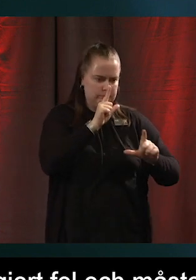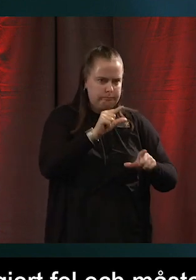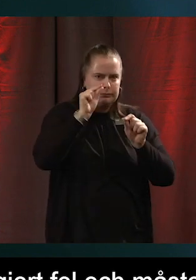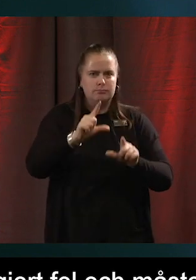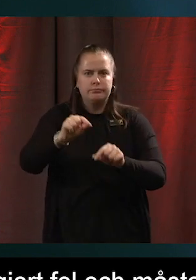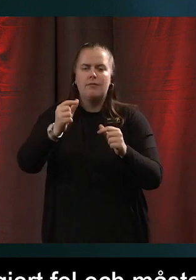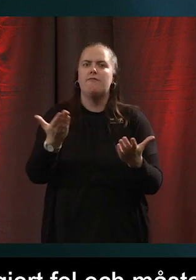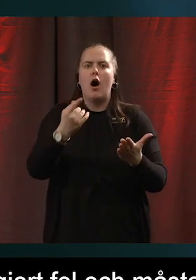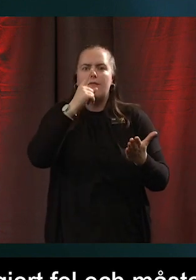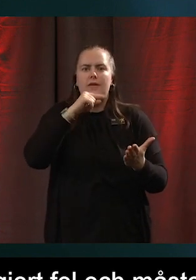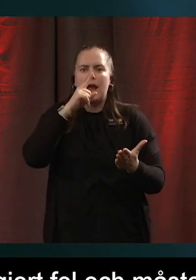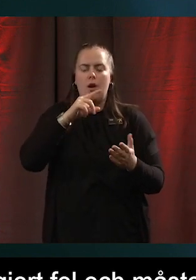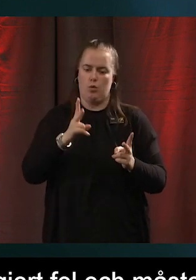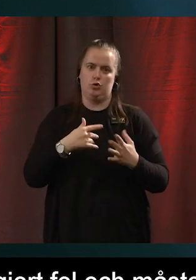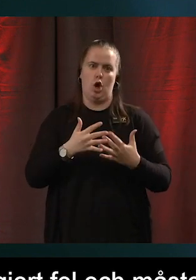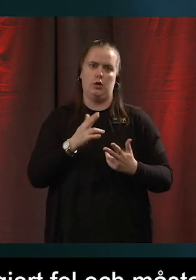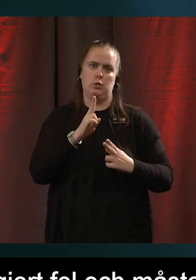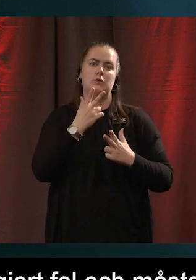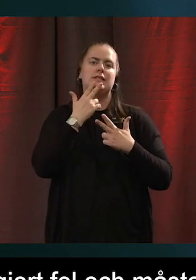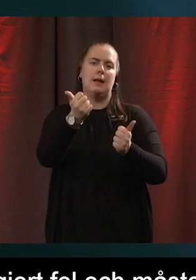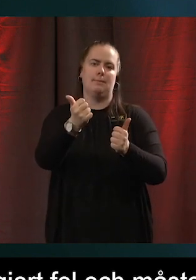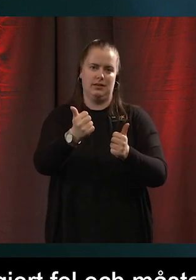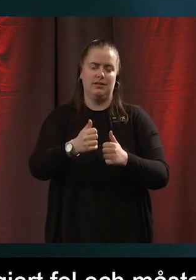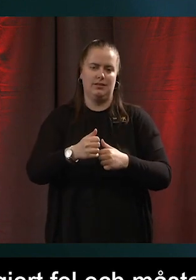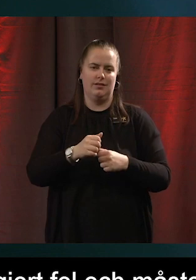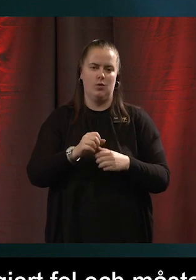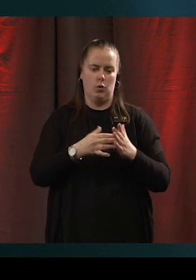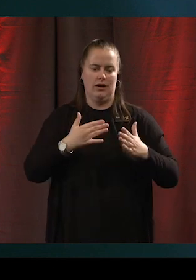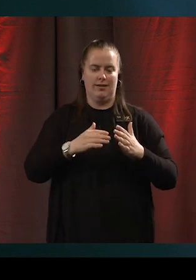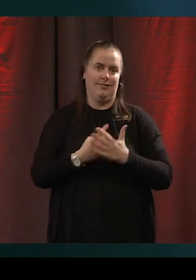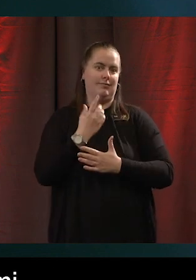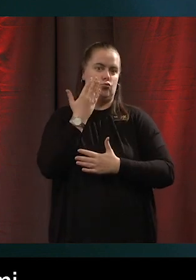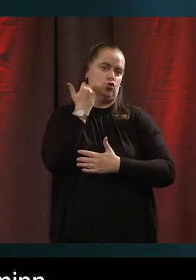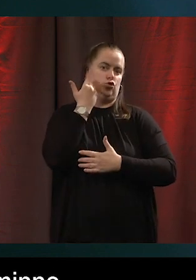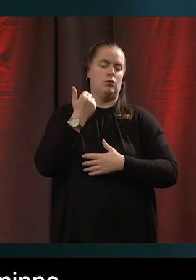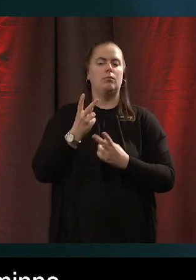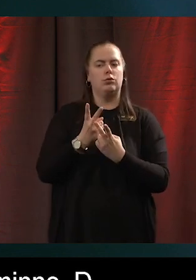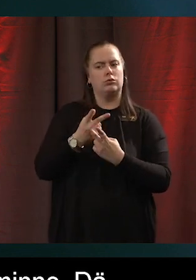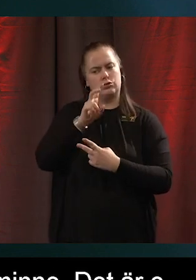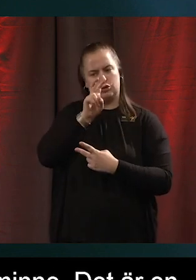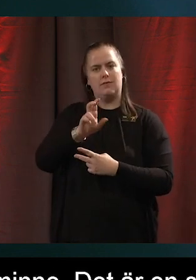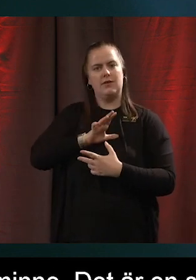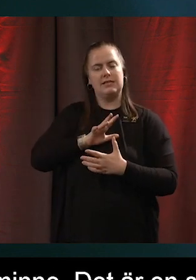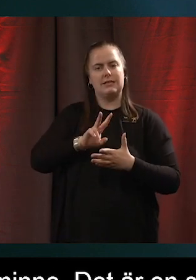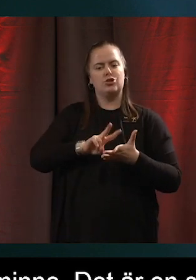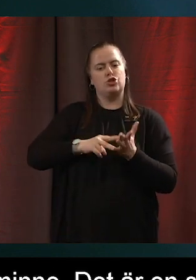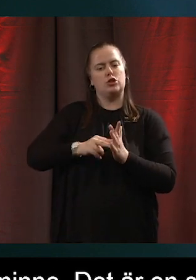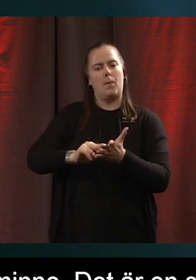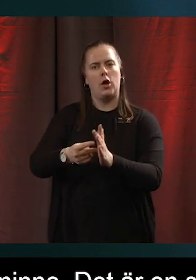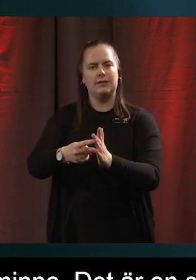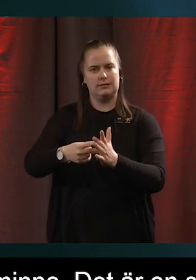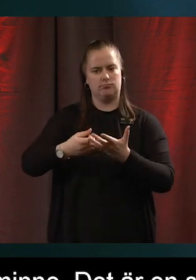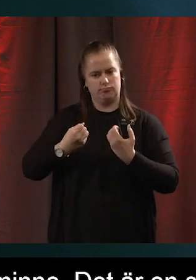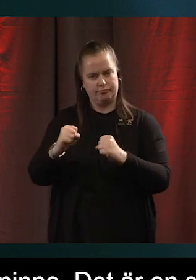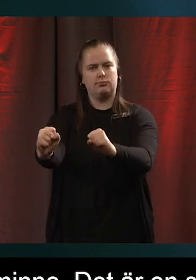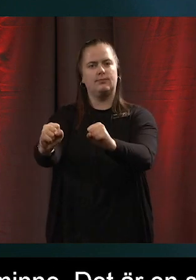som attan för när vi har dem i färskt minne. Så det som jag fattar det så är det en väldigt systematisk ansats att i olika